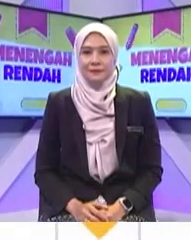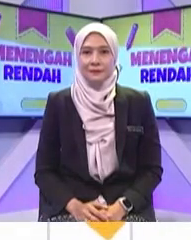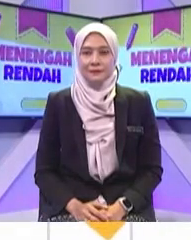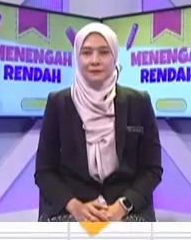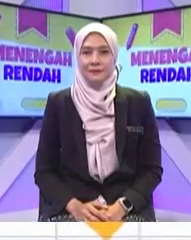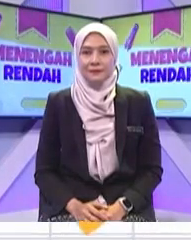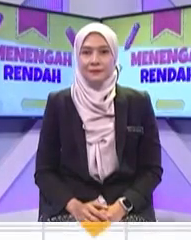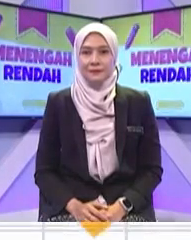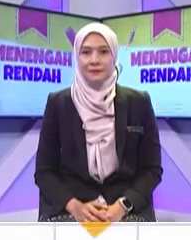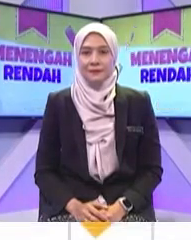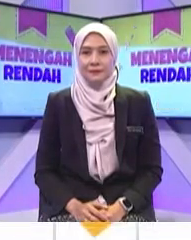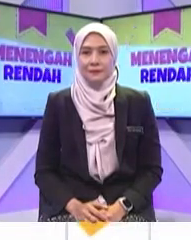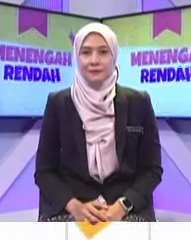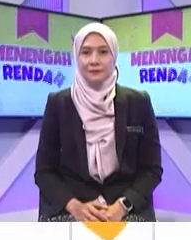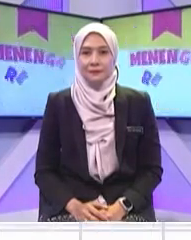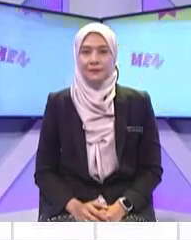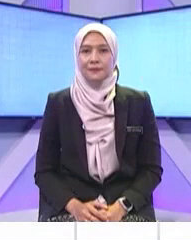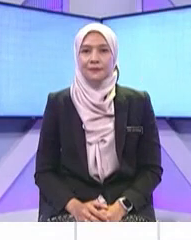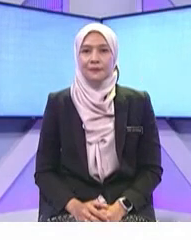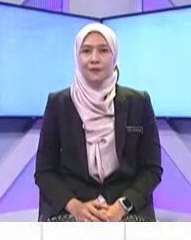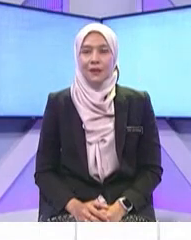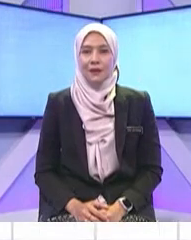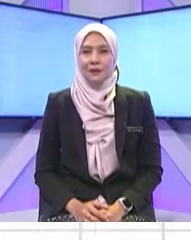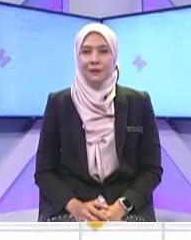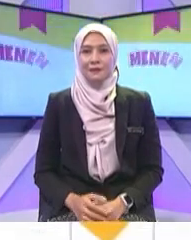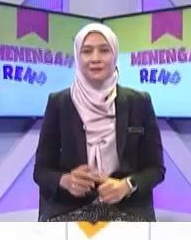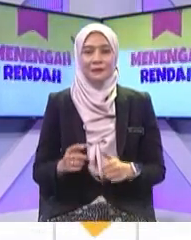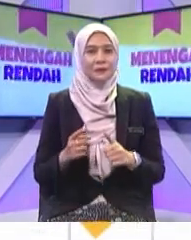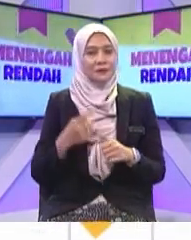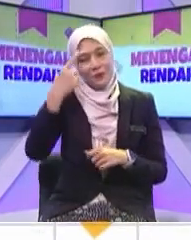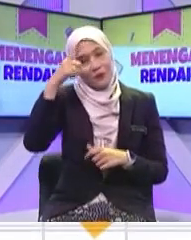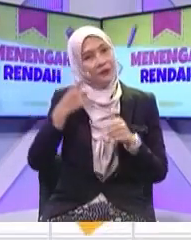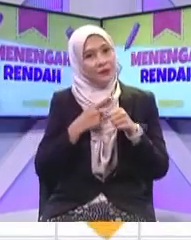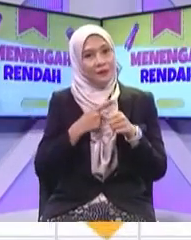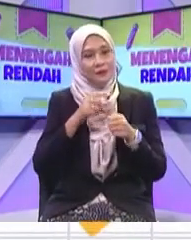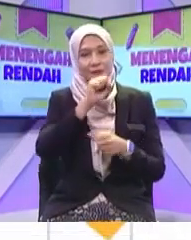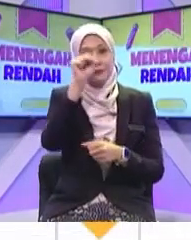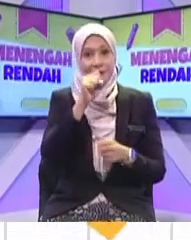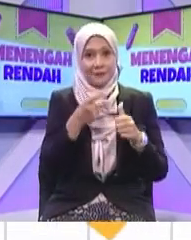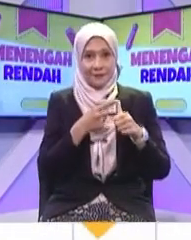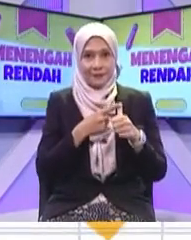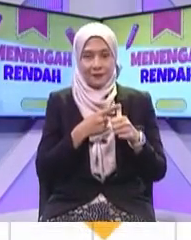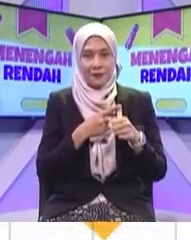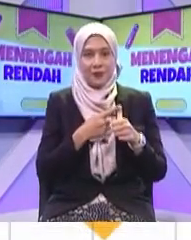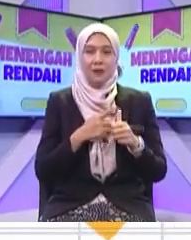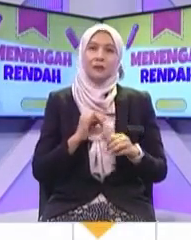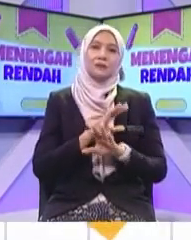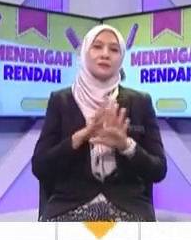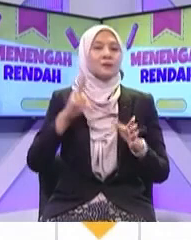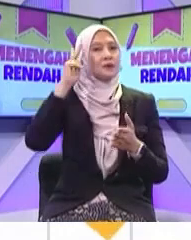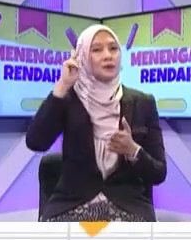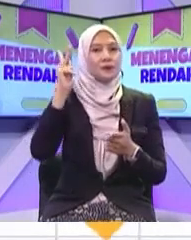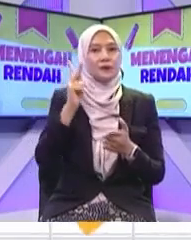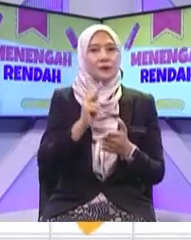Khalif boleh boleh boleh ok sila yang pertama saya saya tidak akan mempercayai